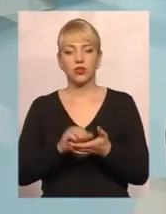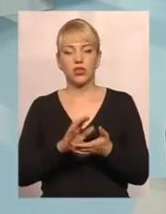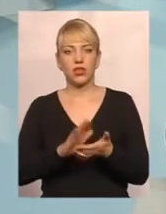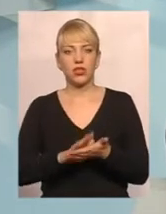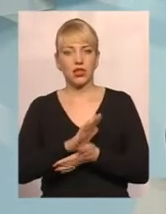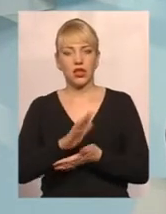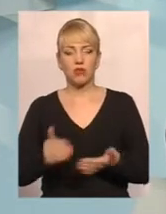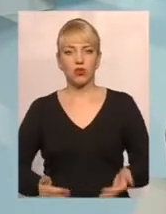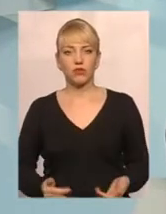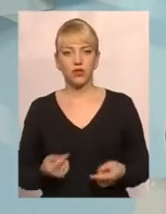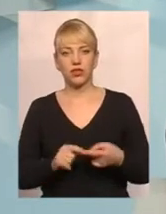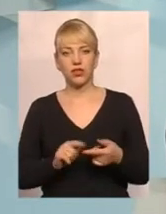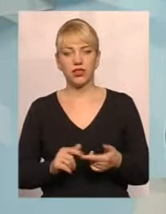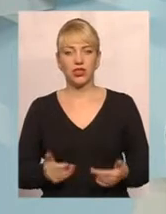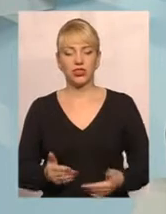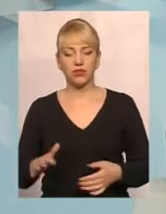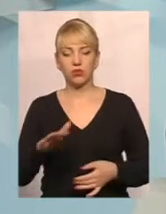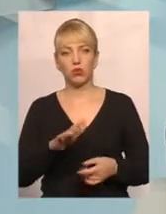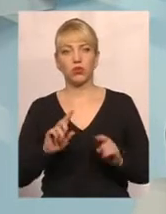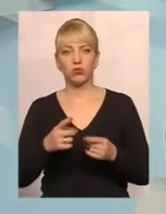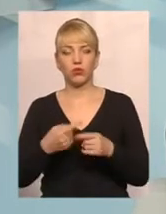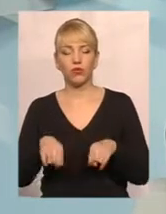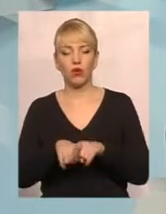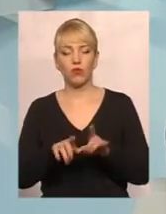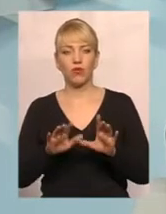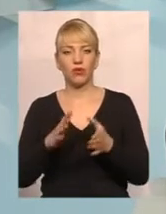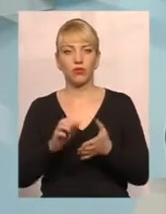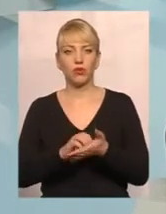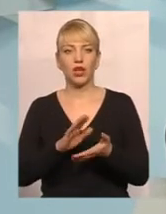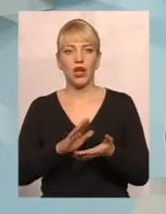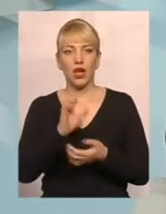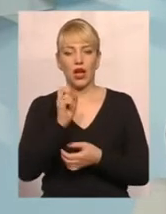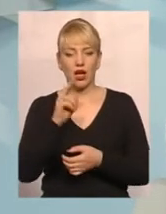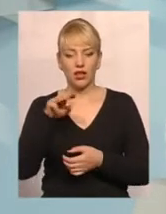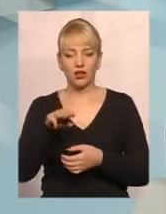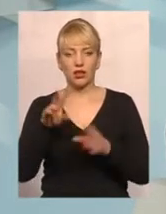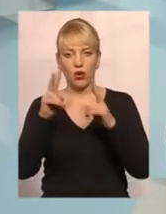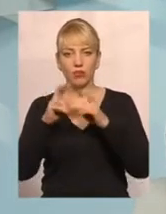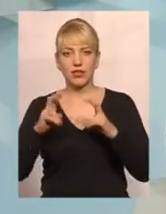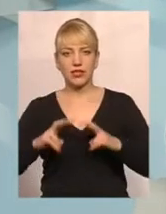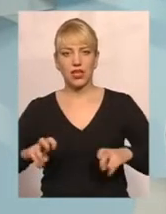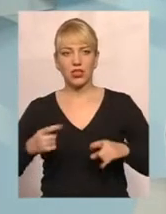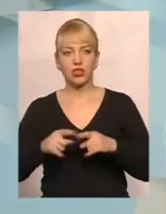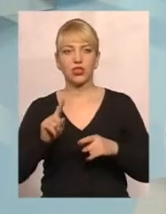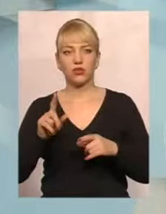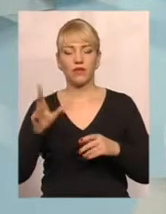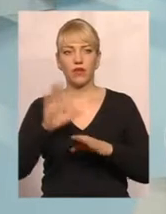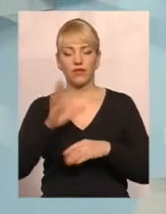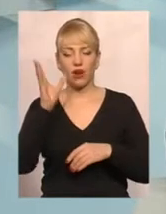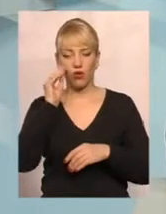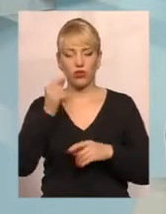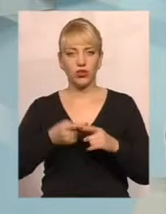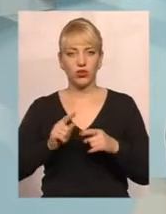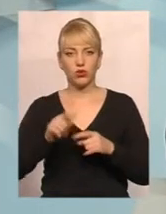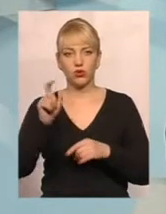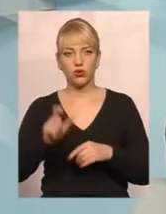проживають на цій житловій площі. Тому в такому випадку складається акт обстеження. І щоб не враховувати цю особу, його